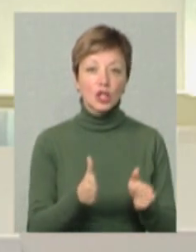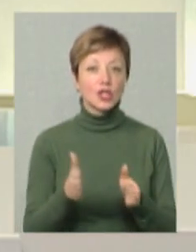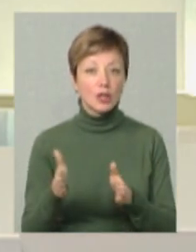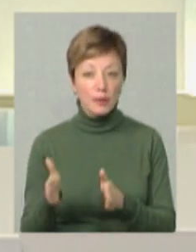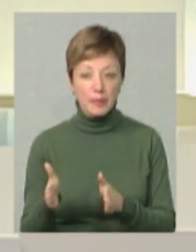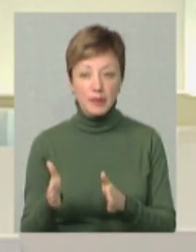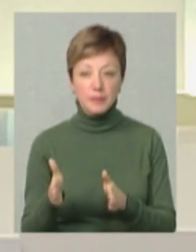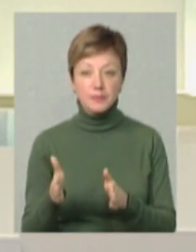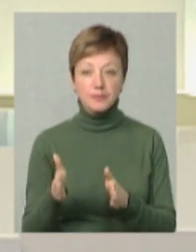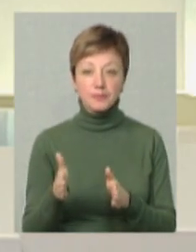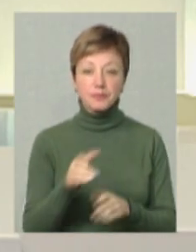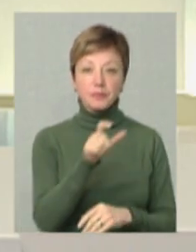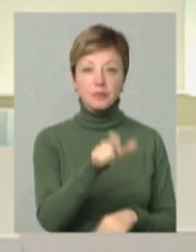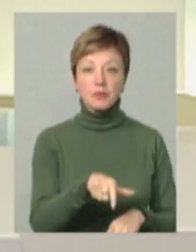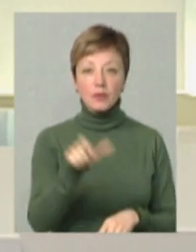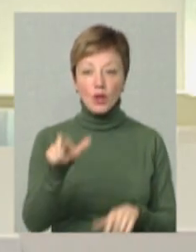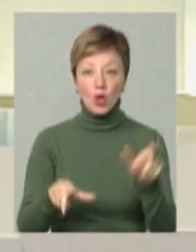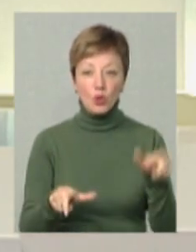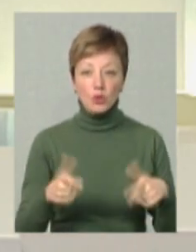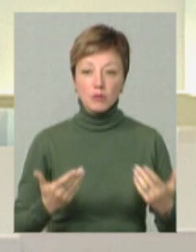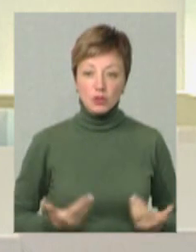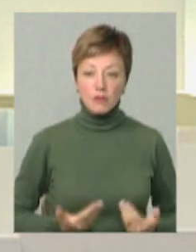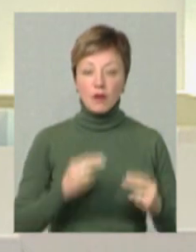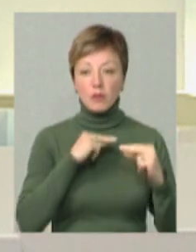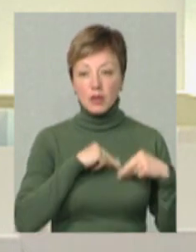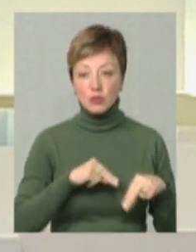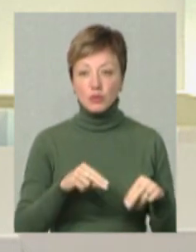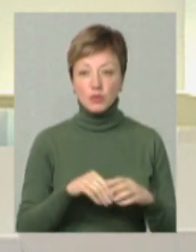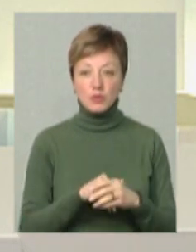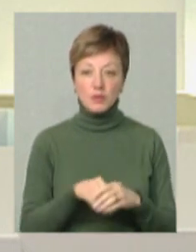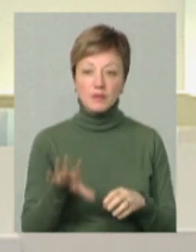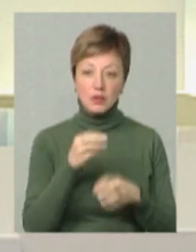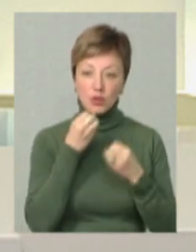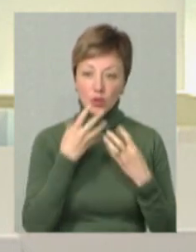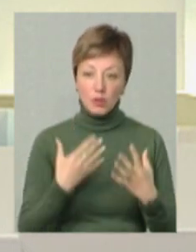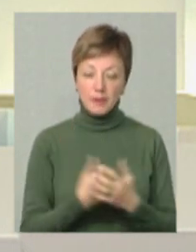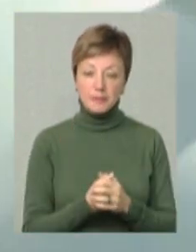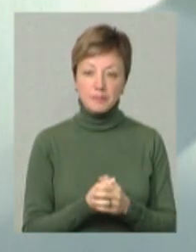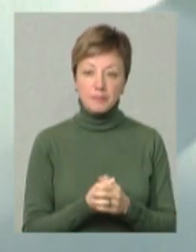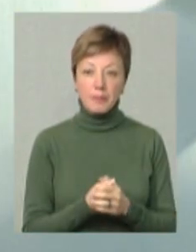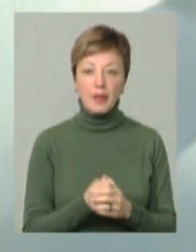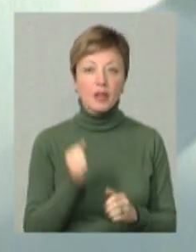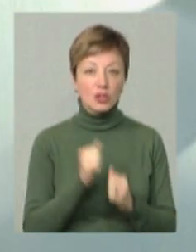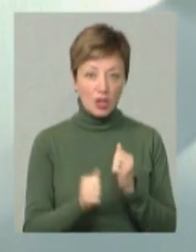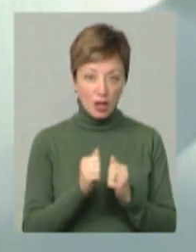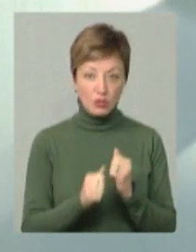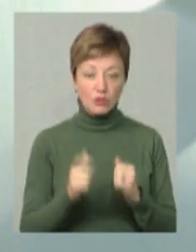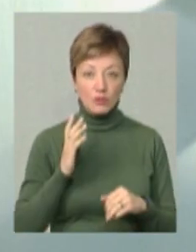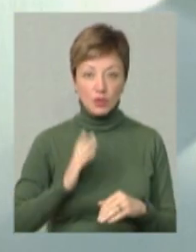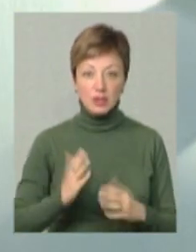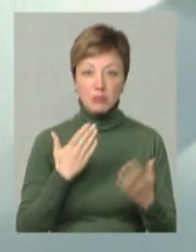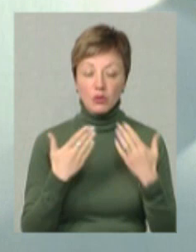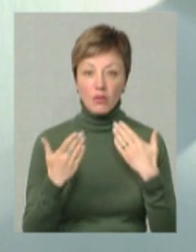люди проживають, працюють, все добре. Як часто доводиться